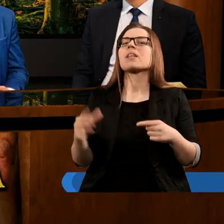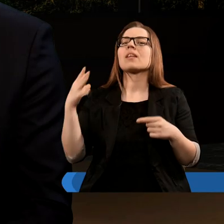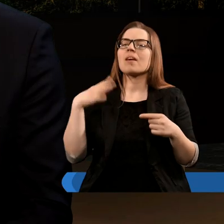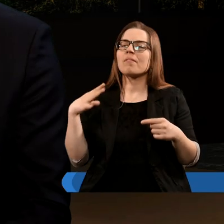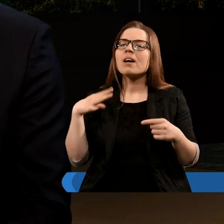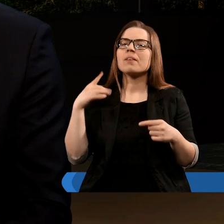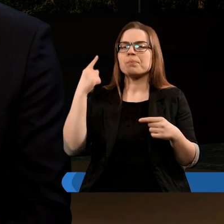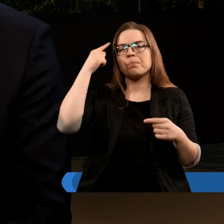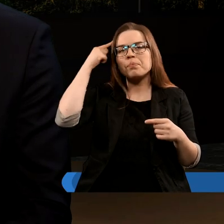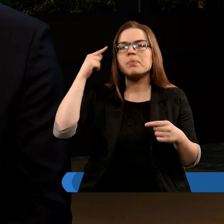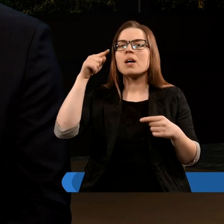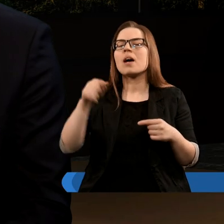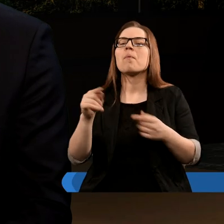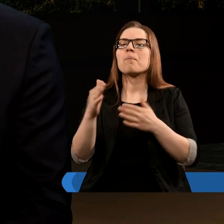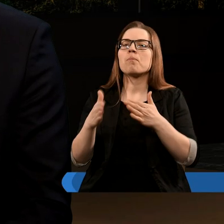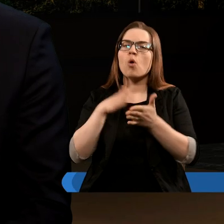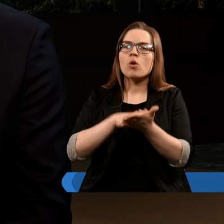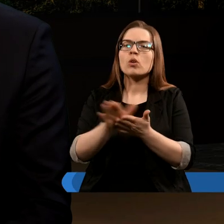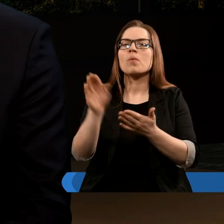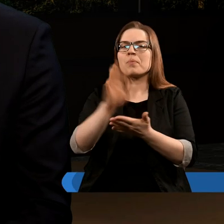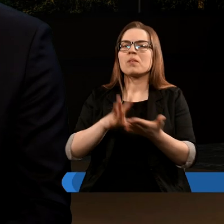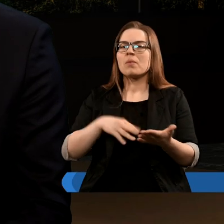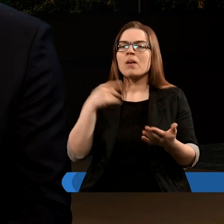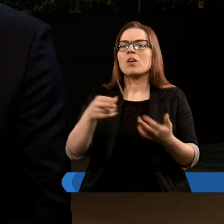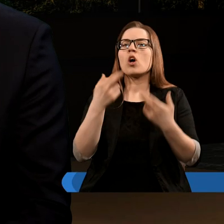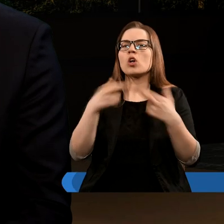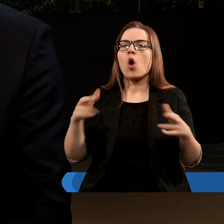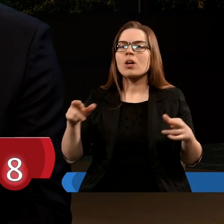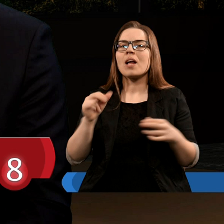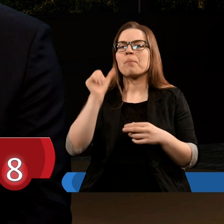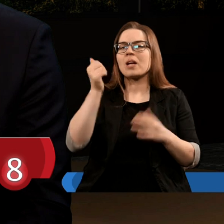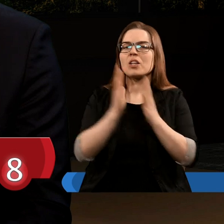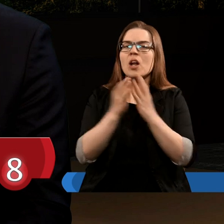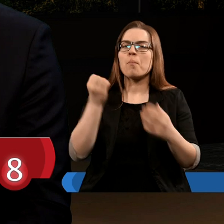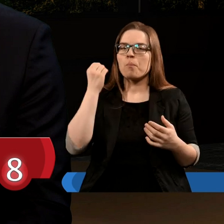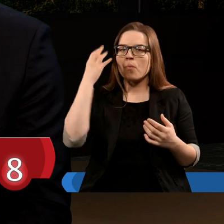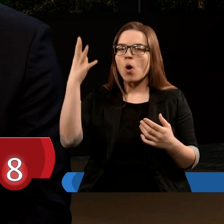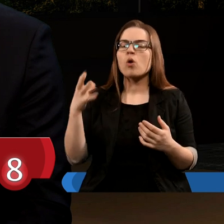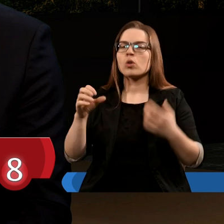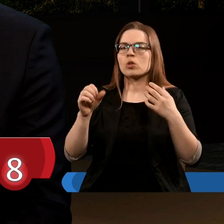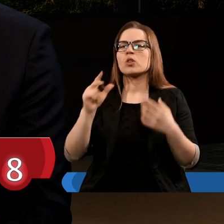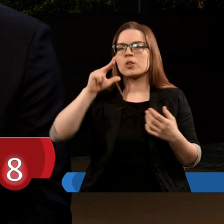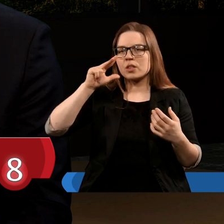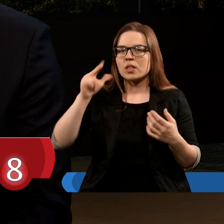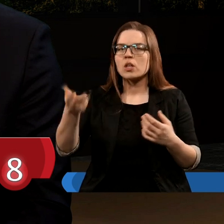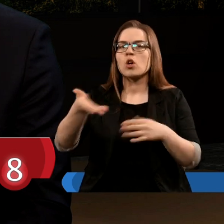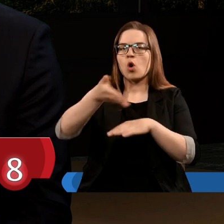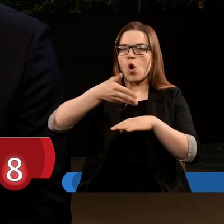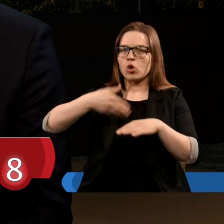warto też pójść na sam początek Biblii, mianowicie do Księgi Rodzaju, do pierwszej Księgi Mojżeszowej, do trzeciego